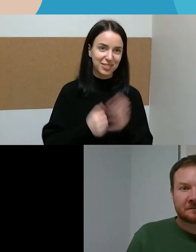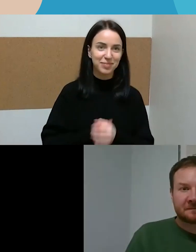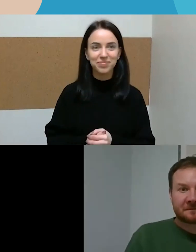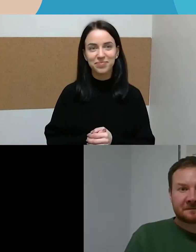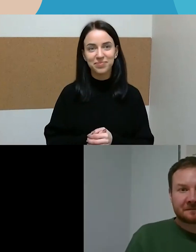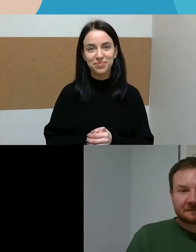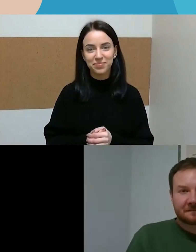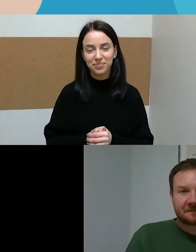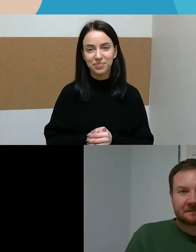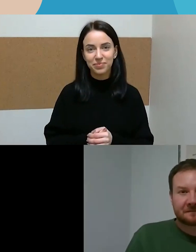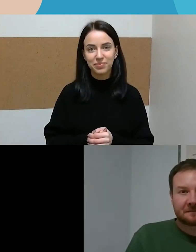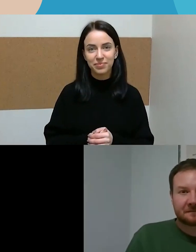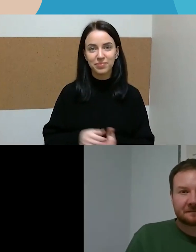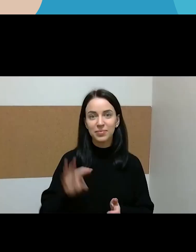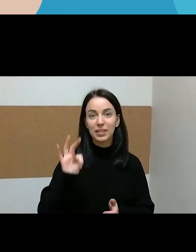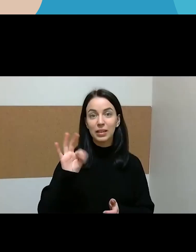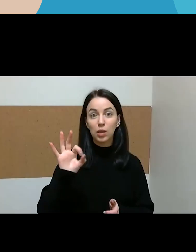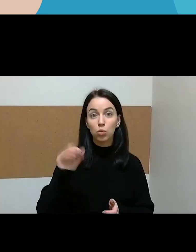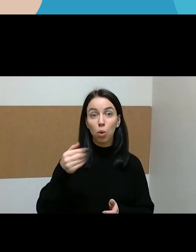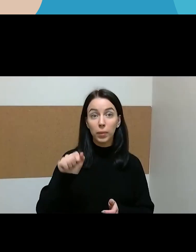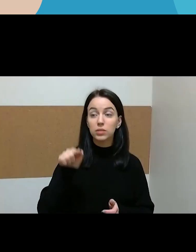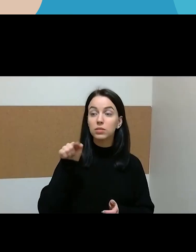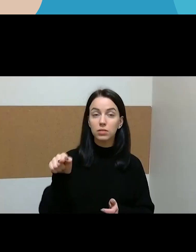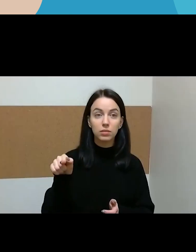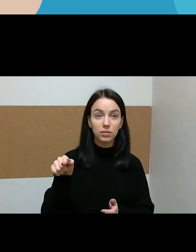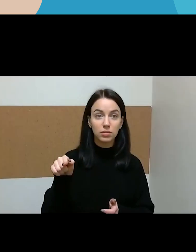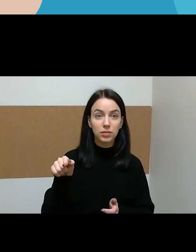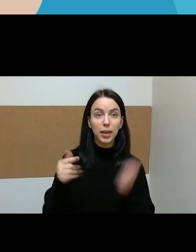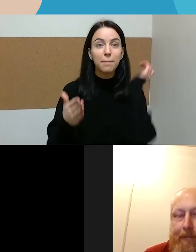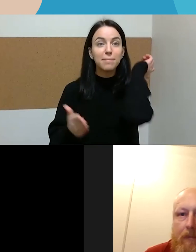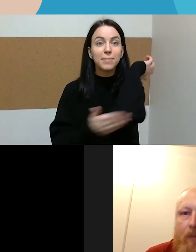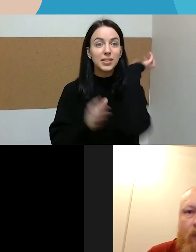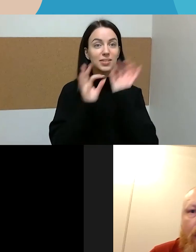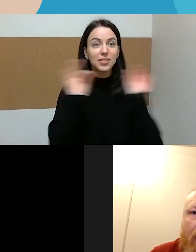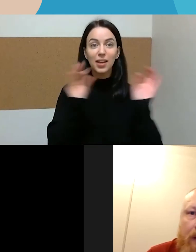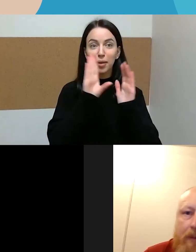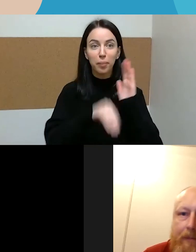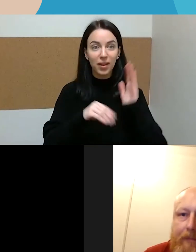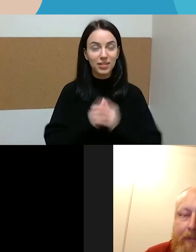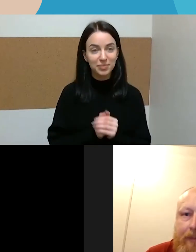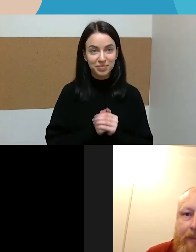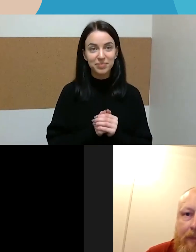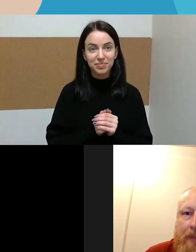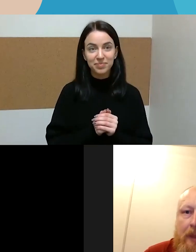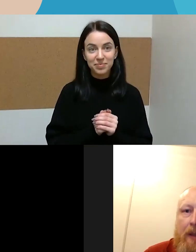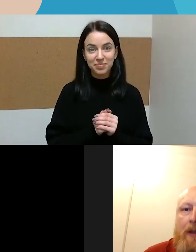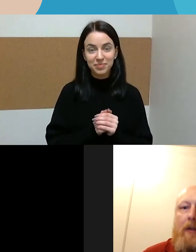likote be tokio kažkokio baigiamojo šviesos kamualio į žiūrovų ir klausytojo puzė.